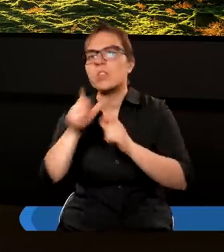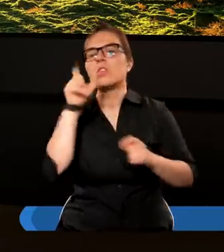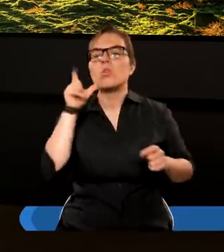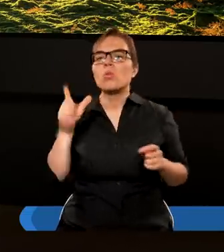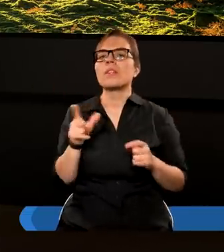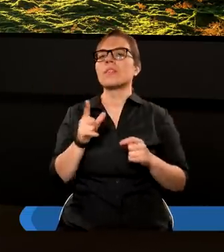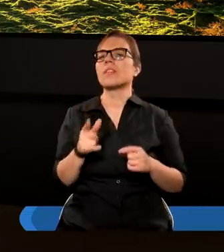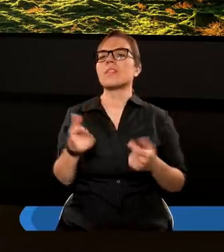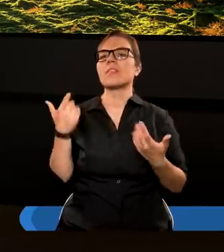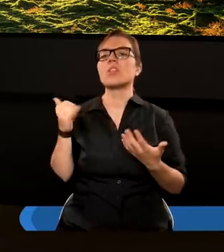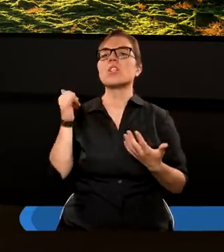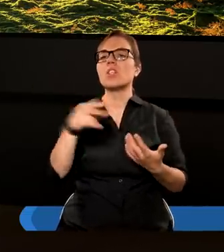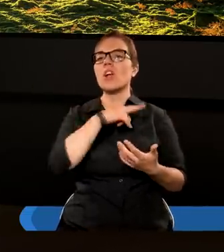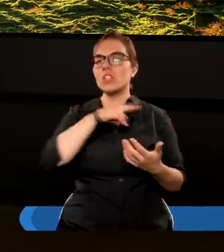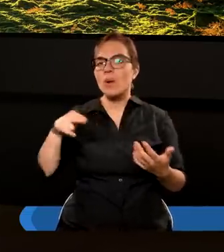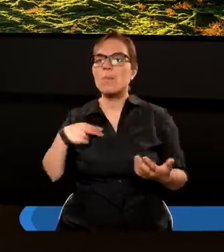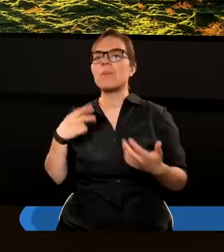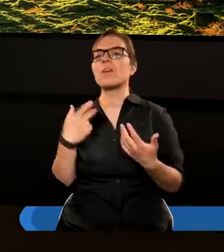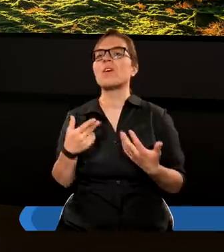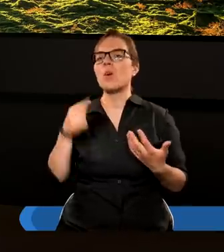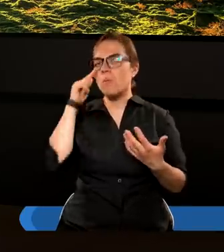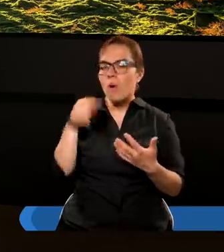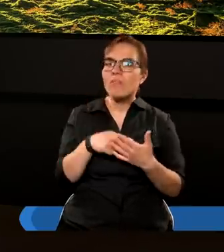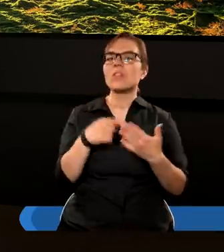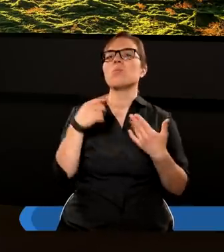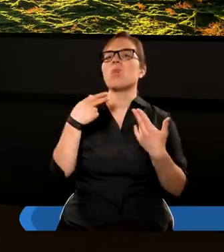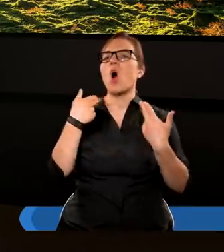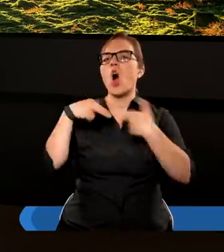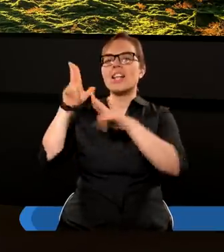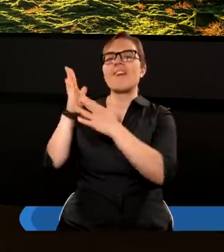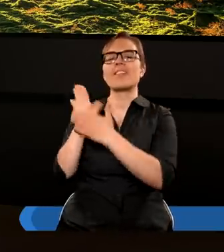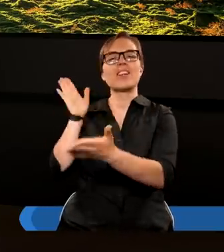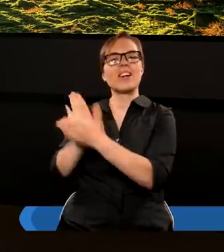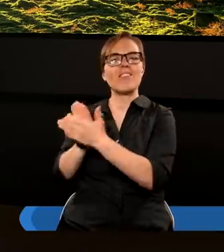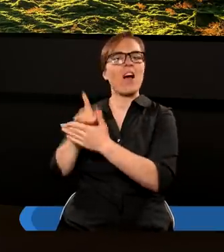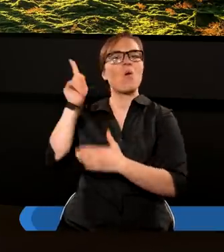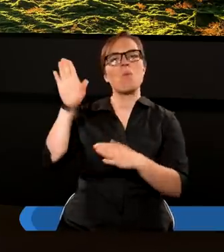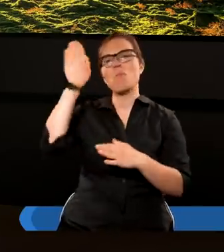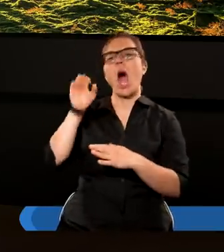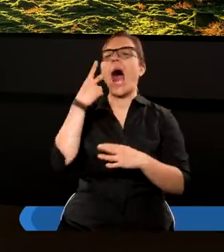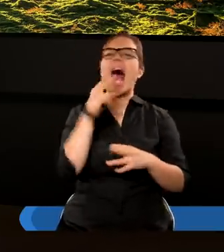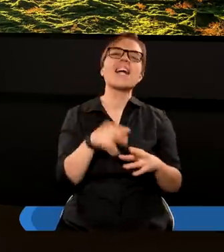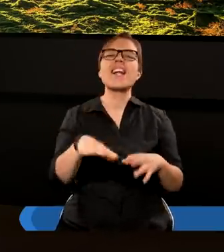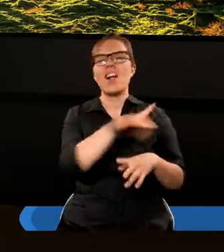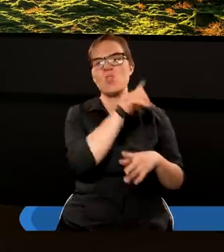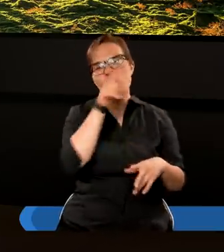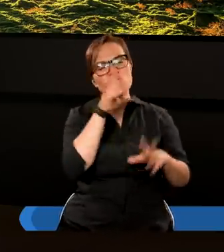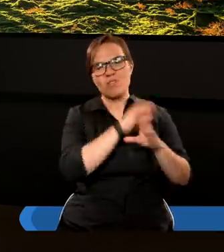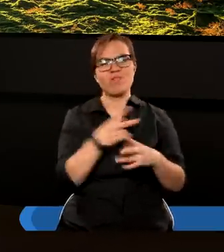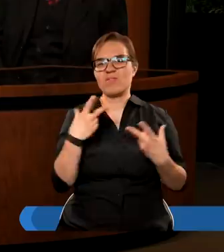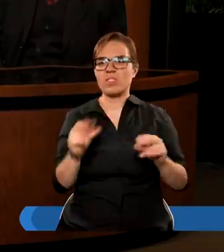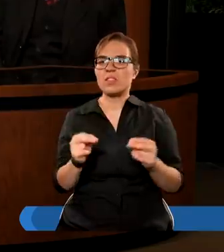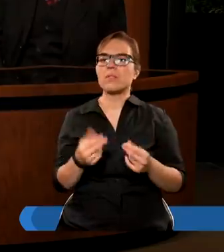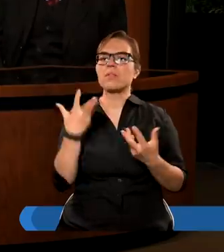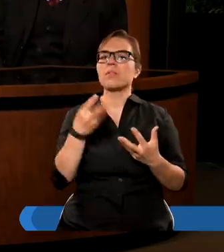nawet nie powinniśmy oddawać ludziom chwały takiej. Chwała naprawdę należy się Bogu. Waldemarze,